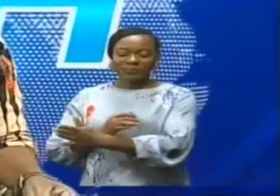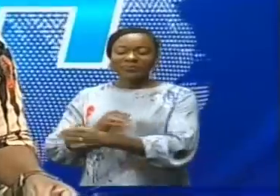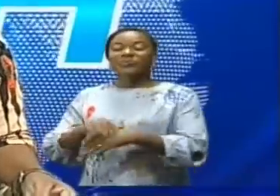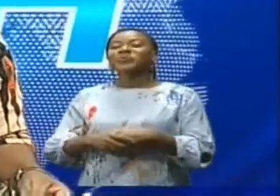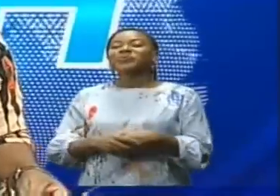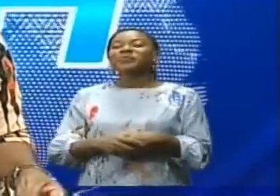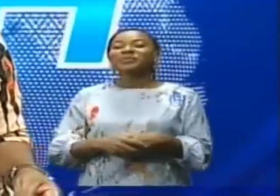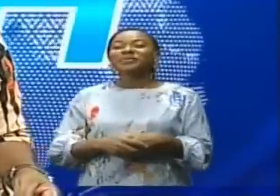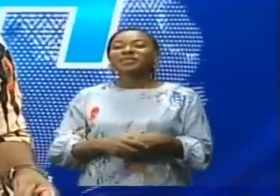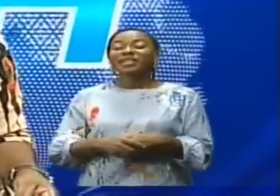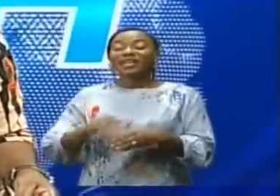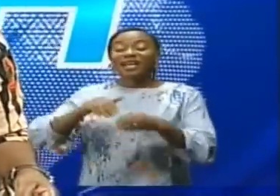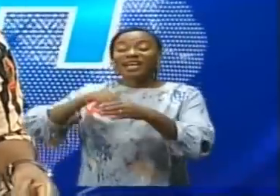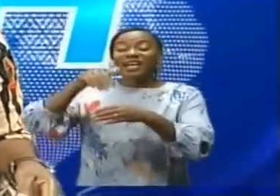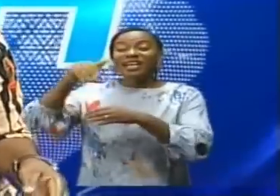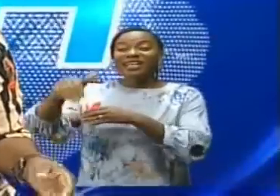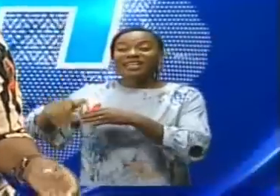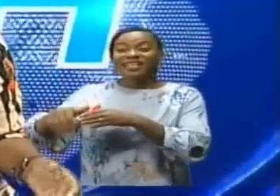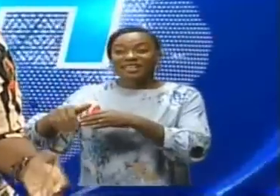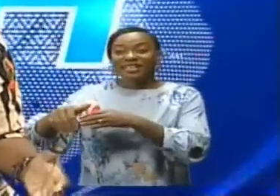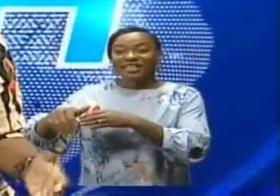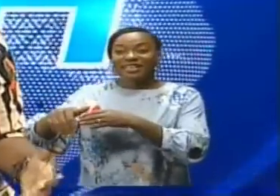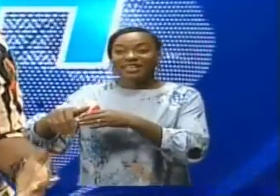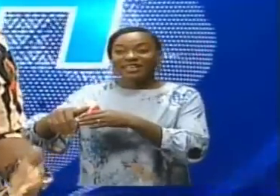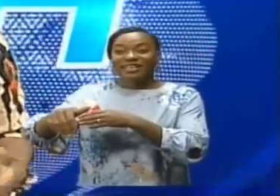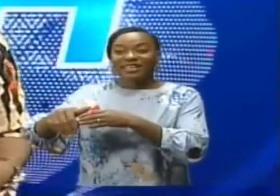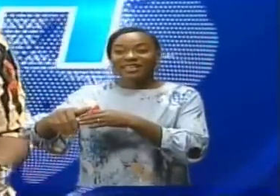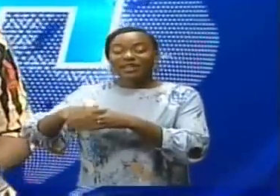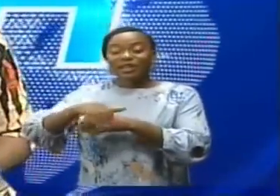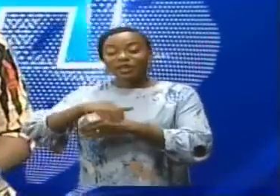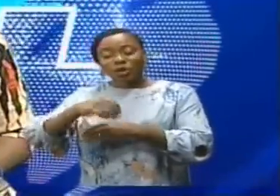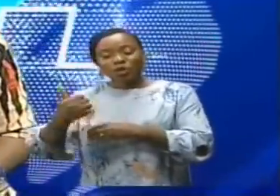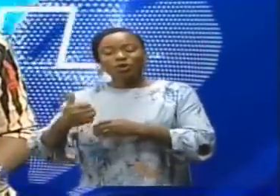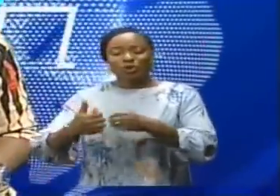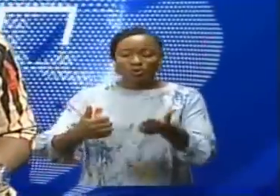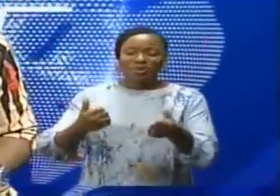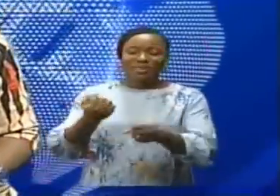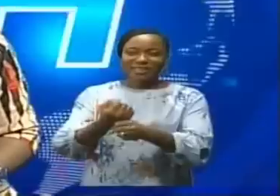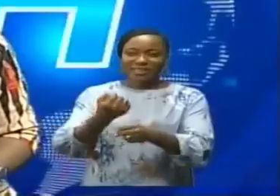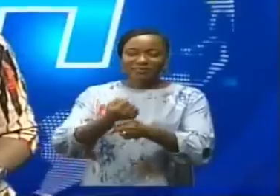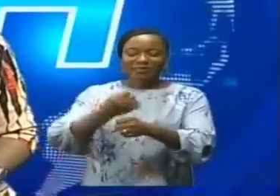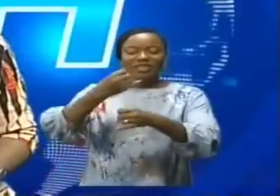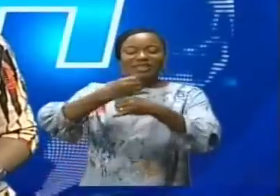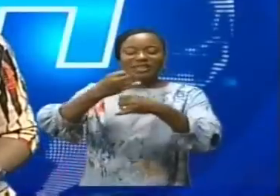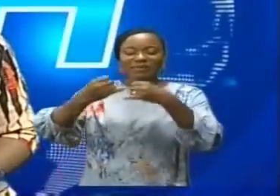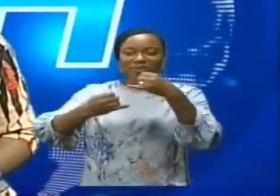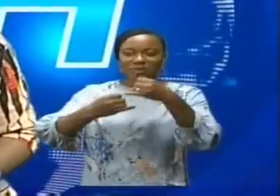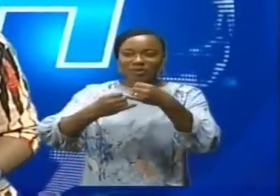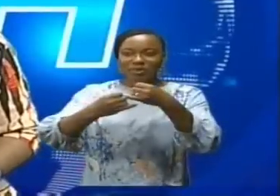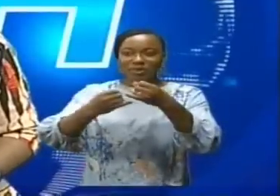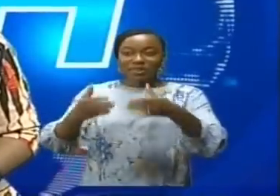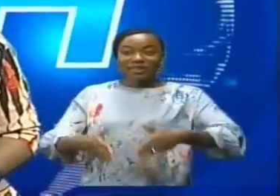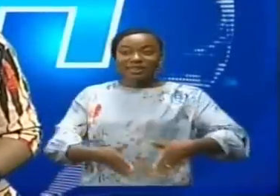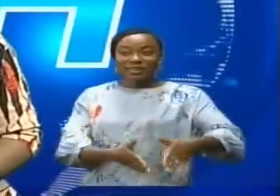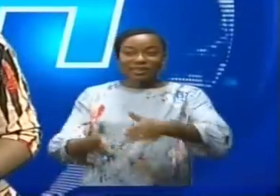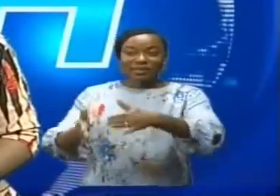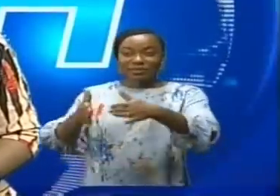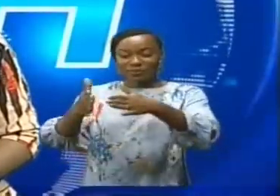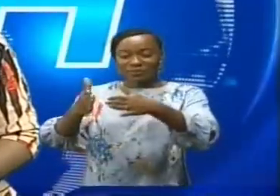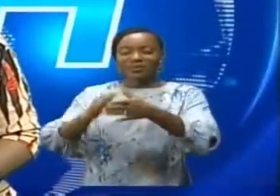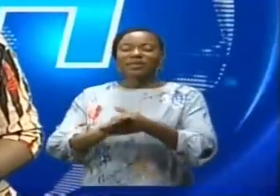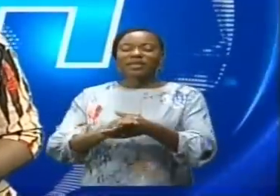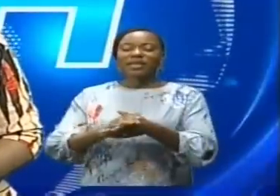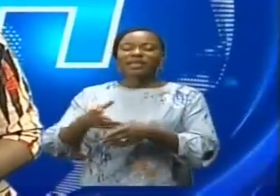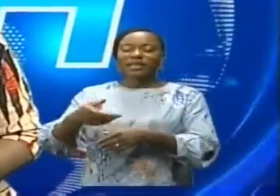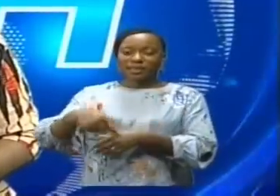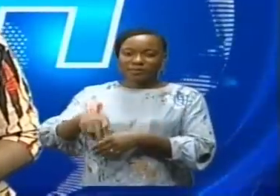En dehors de grands travaux de réhabilitation des infrastructures routières dans la